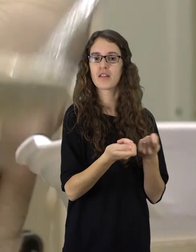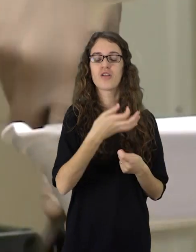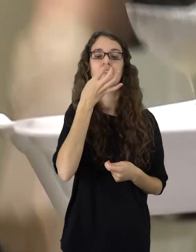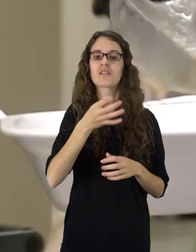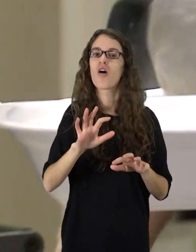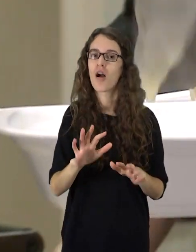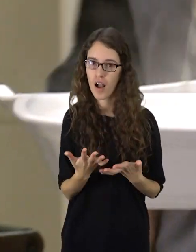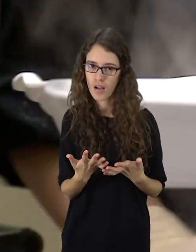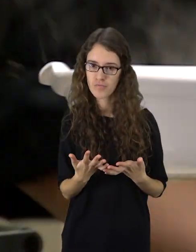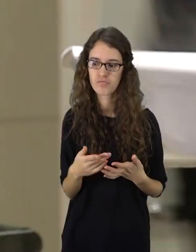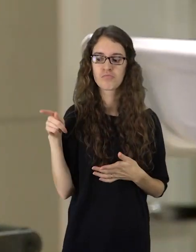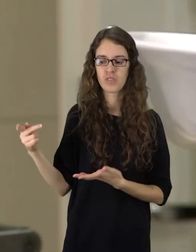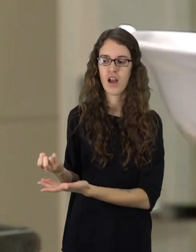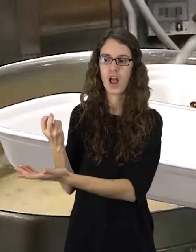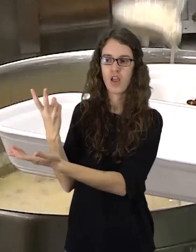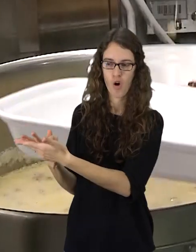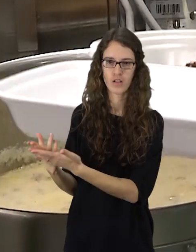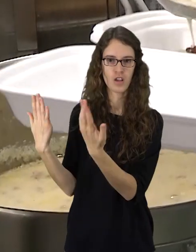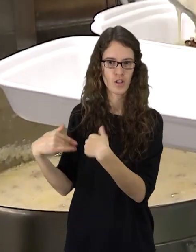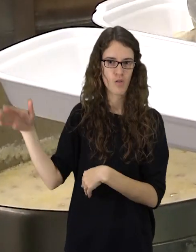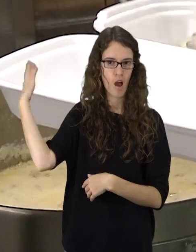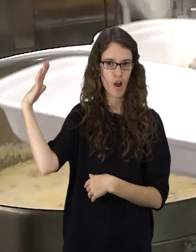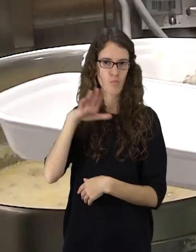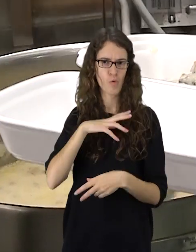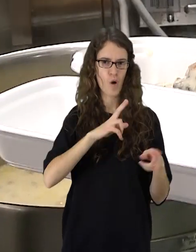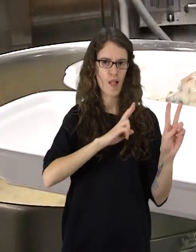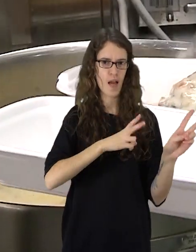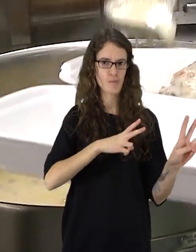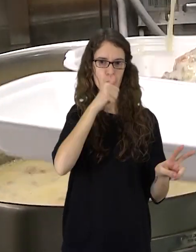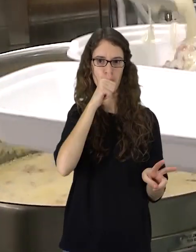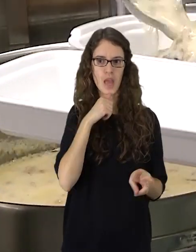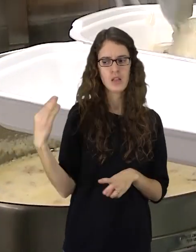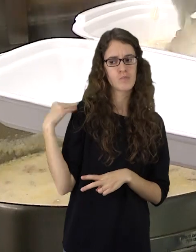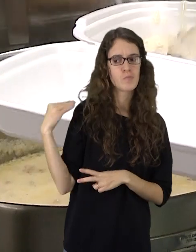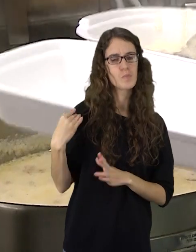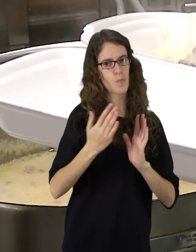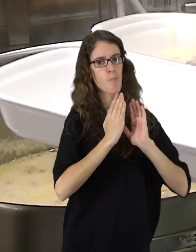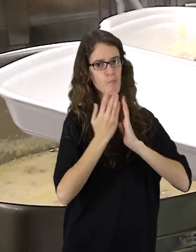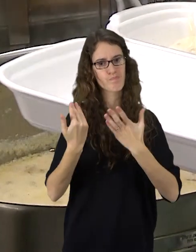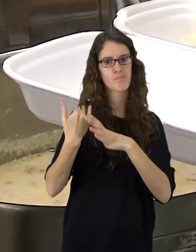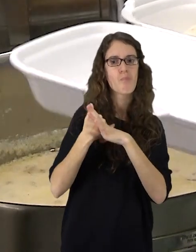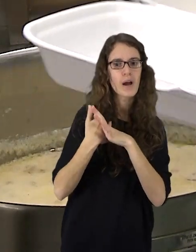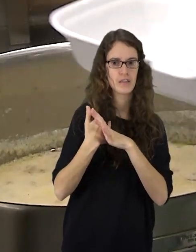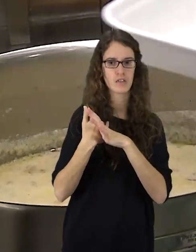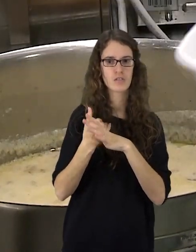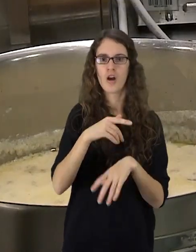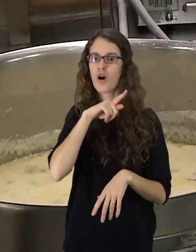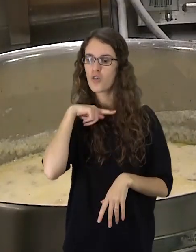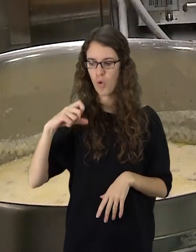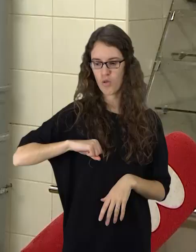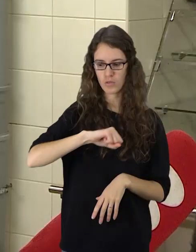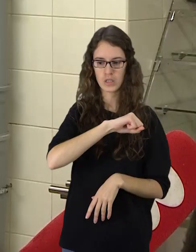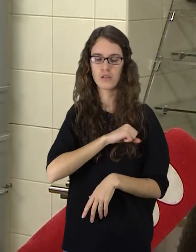kad pagalba šauksmo iš lygoninės laukusi dar lapkričią mėnesį. Yra labai daug sergančių ir daug dirbančių gydytojų